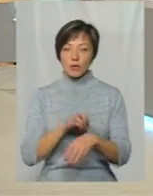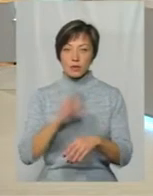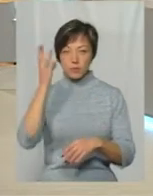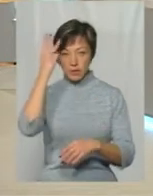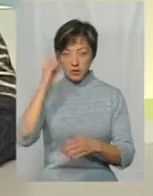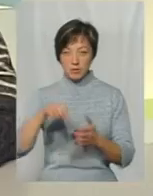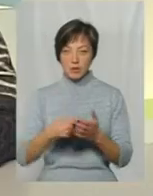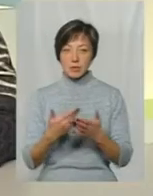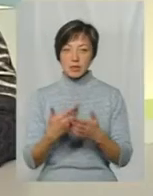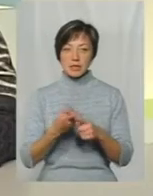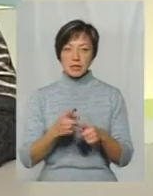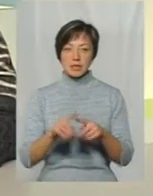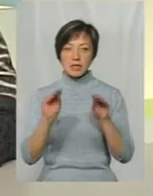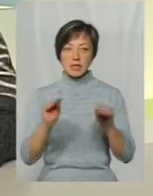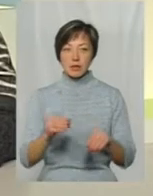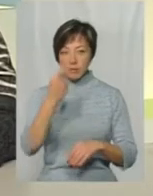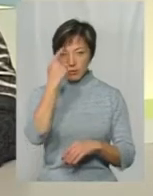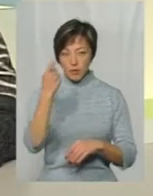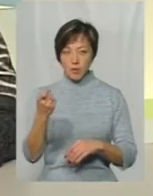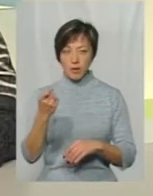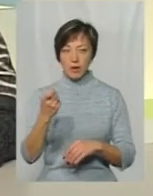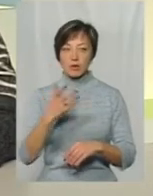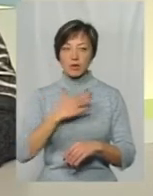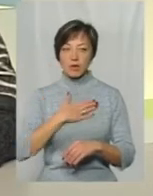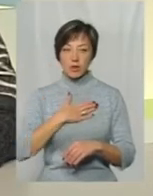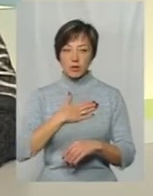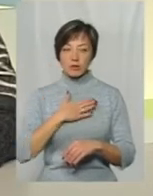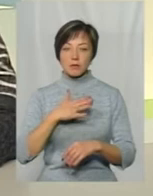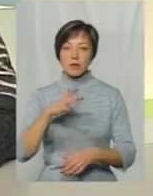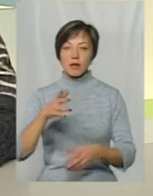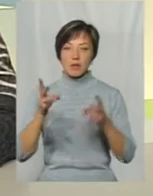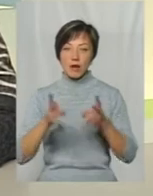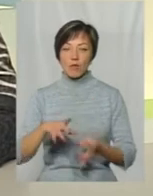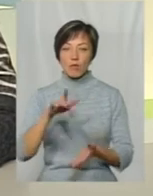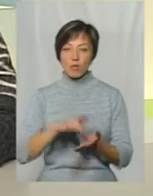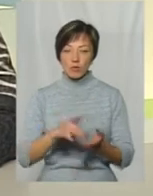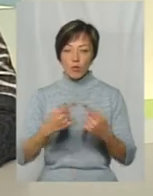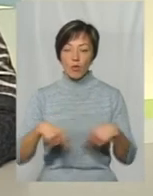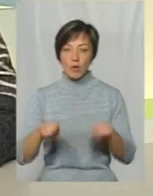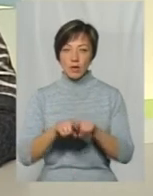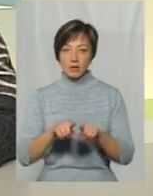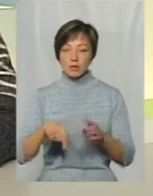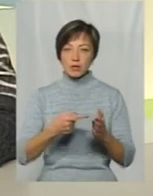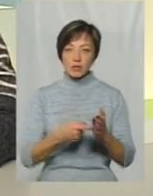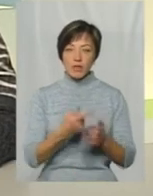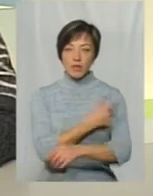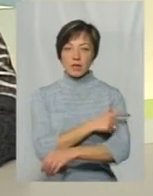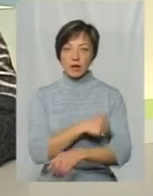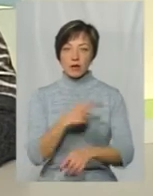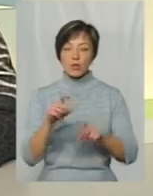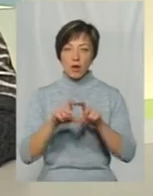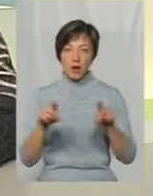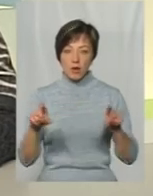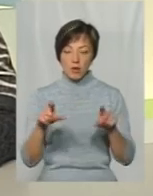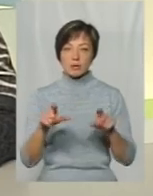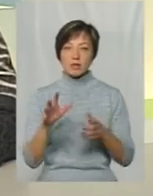Хмельницькому, наприклад, то ці дані повідомляються нашим травпунктом Відповідні органи, тобто в міську ветеринарну лікарню,